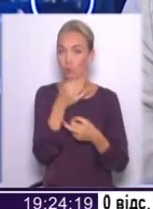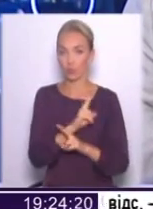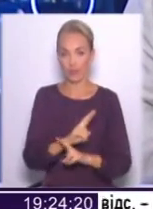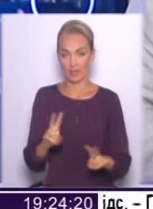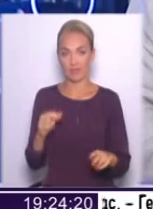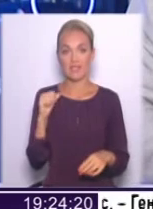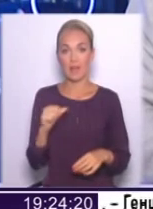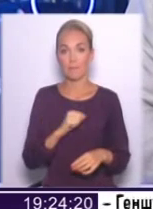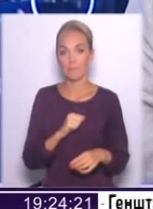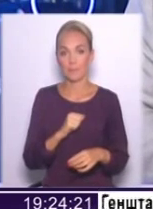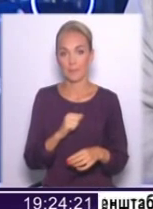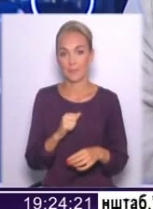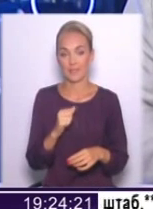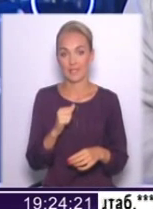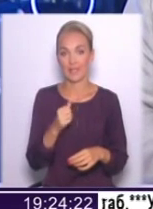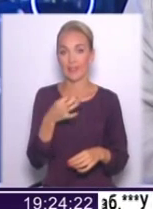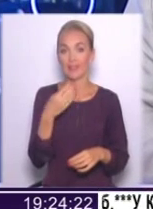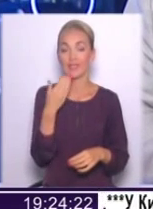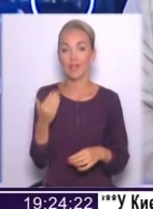навіть в самій диктаторській країні світу,